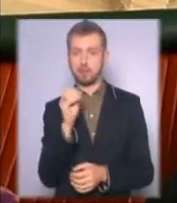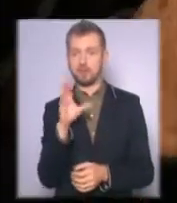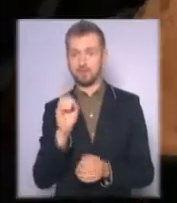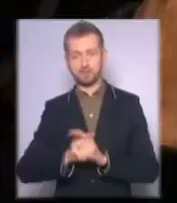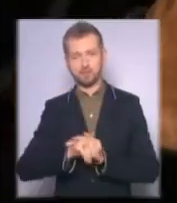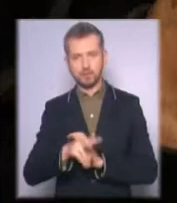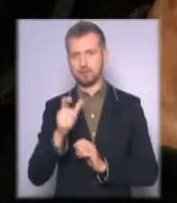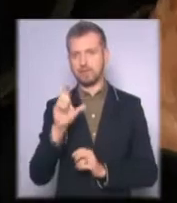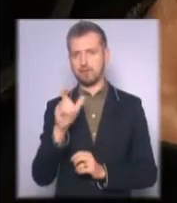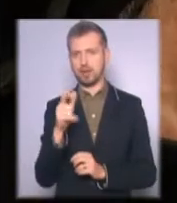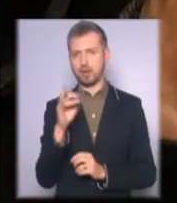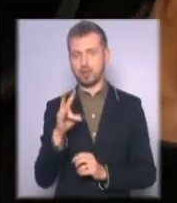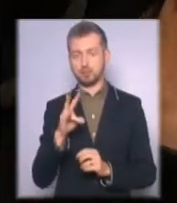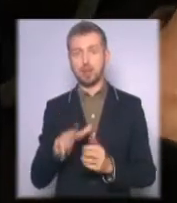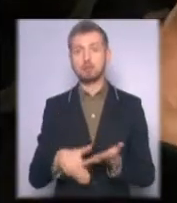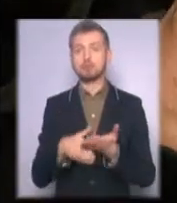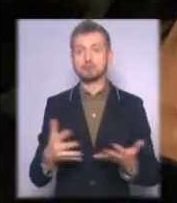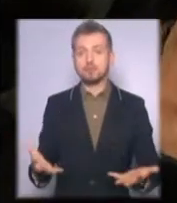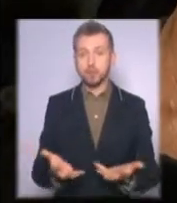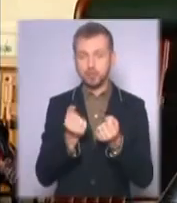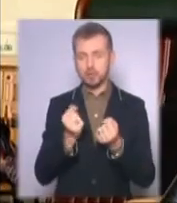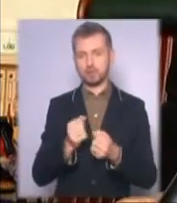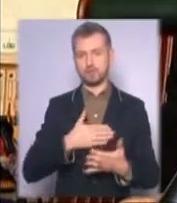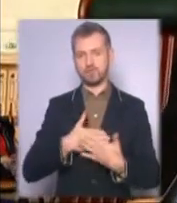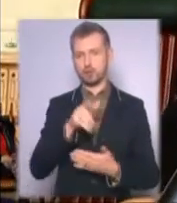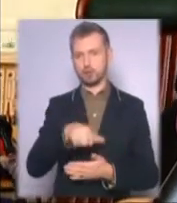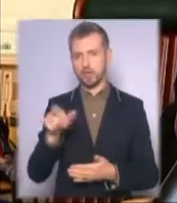допомогли волонтери, які фактично витягали людей з під обстрілів.